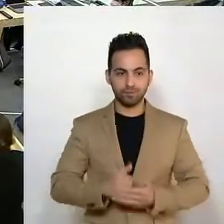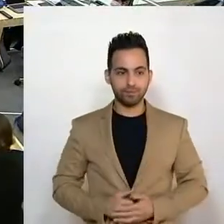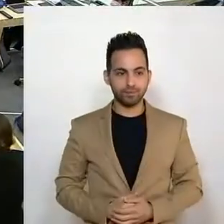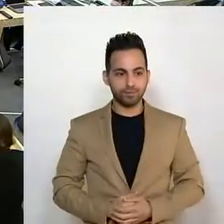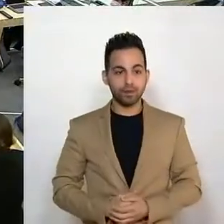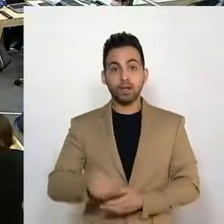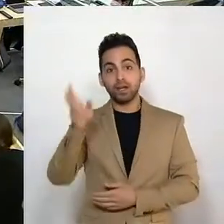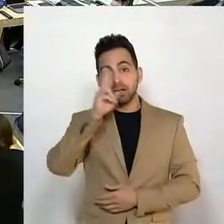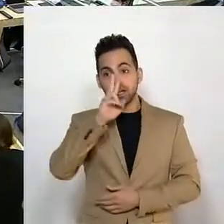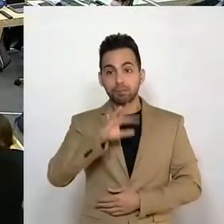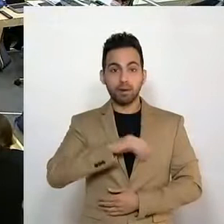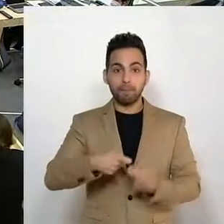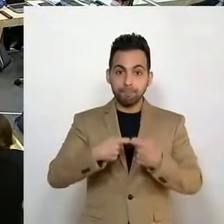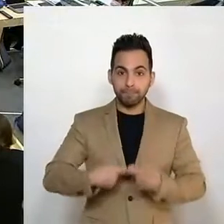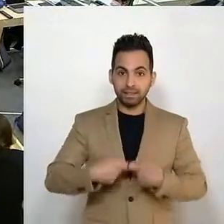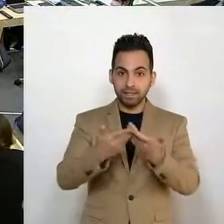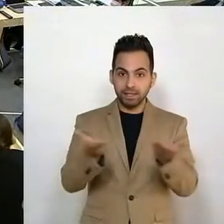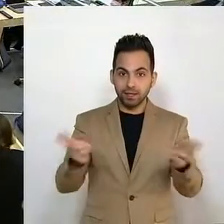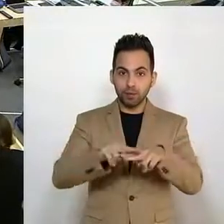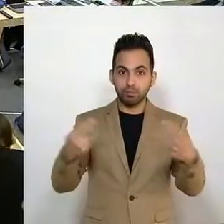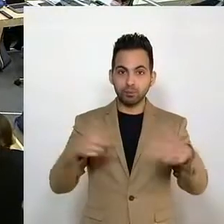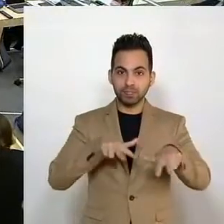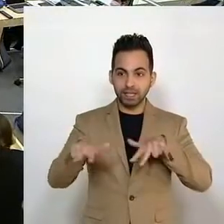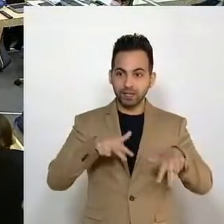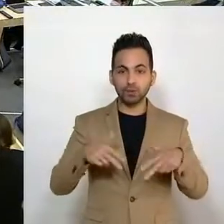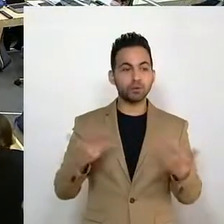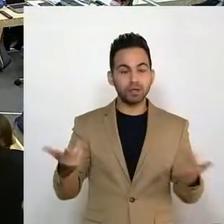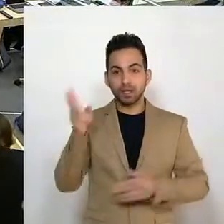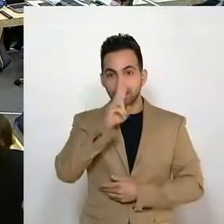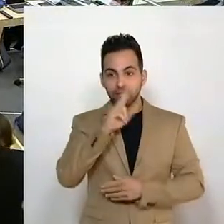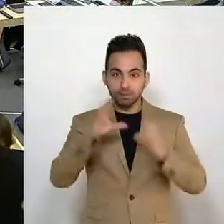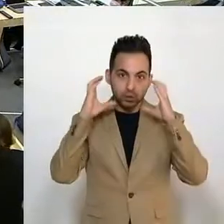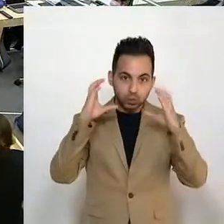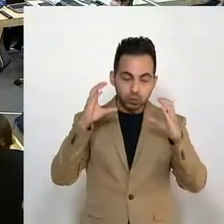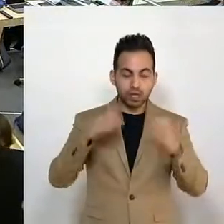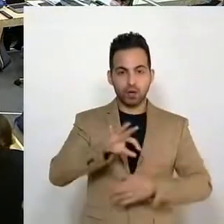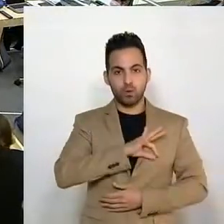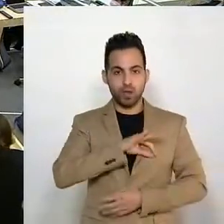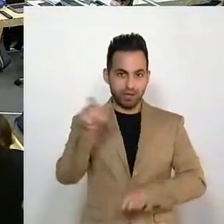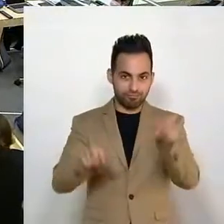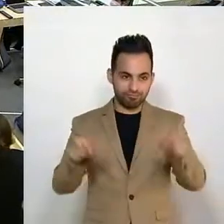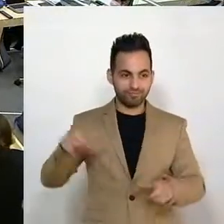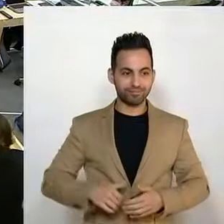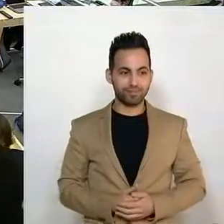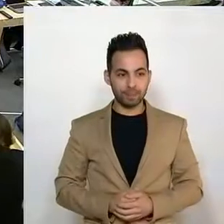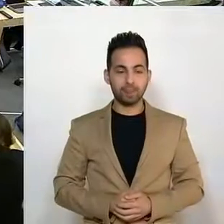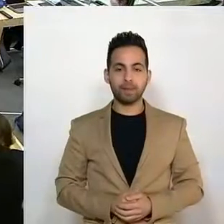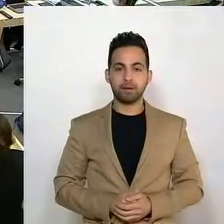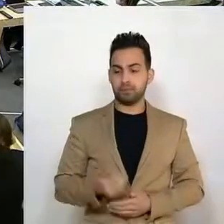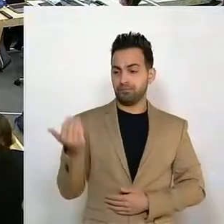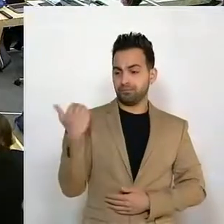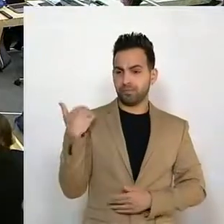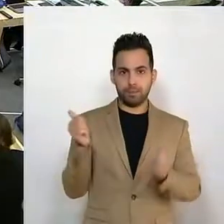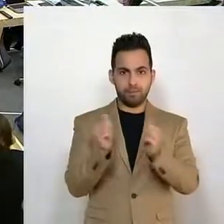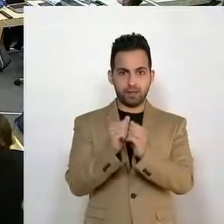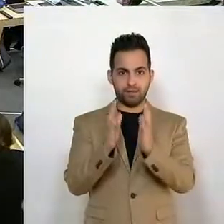Liebe Mitglieder der Bundesregierung, liebe Zuseherinnen und Zuseher, liebe Kollegen und Kolleginnen. Seit dem Mittwoch